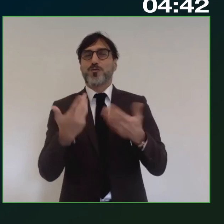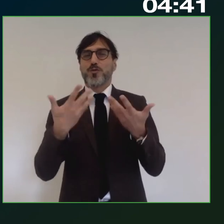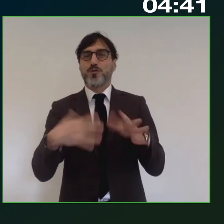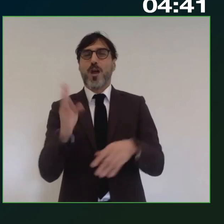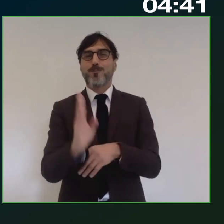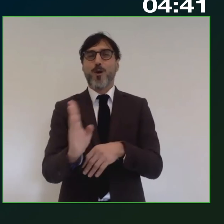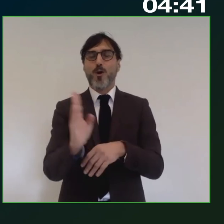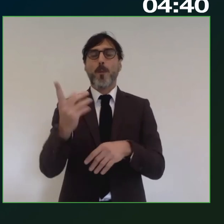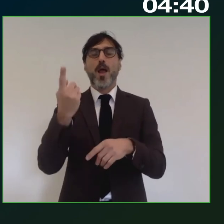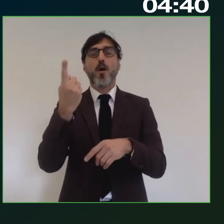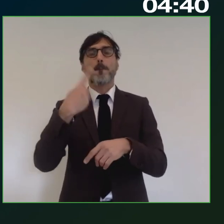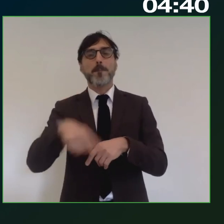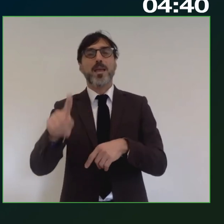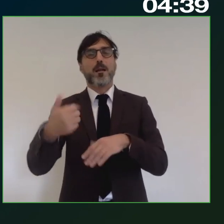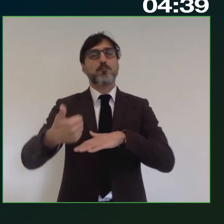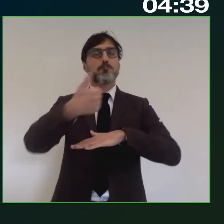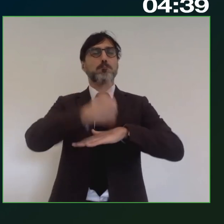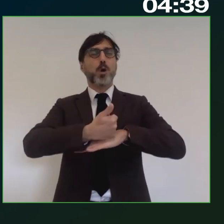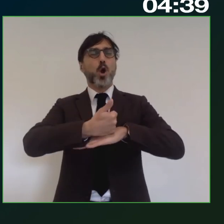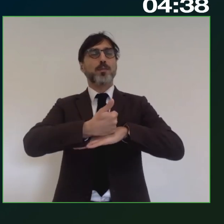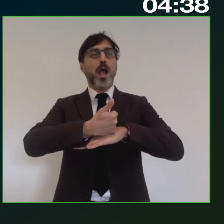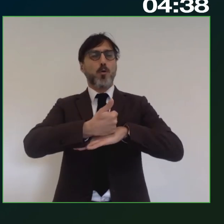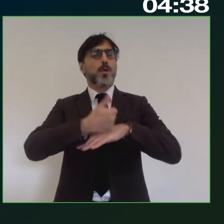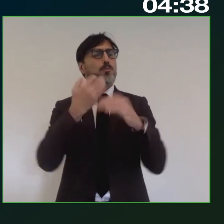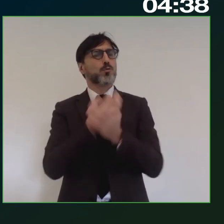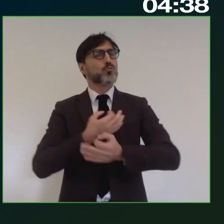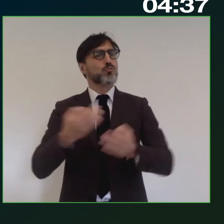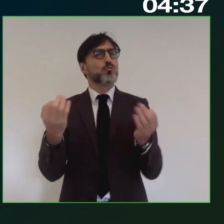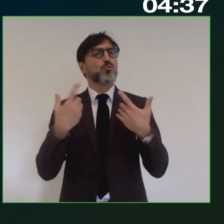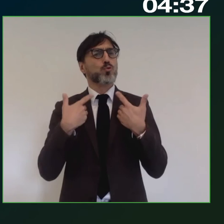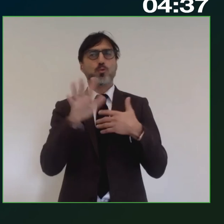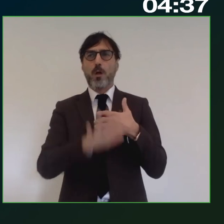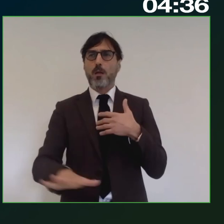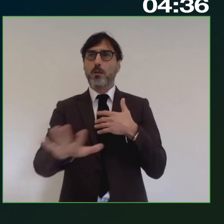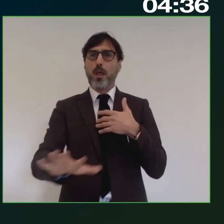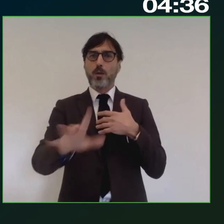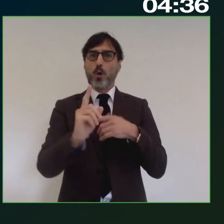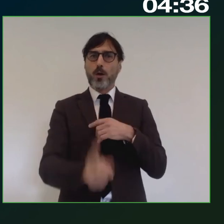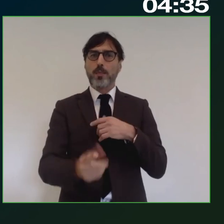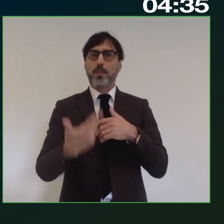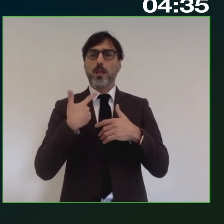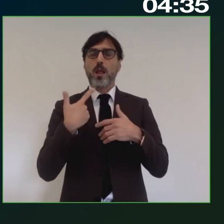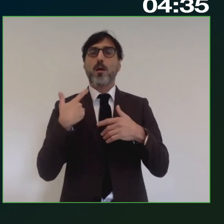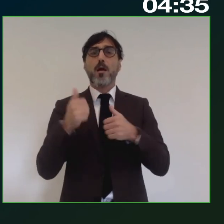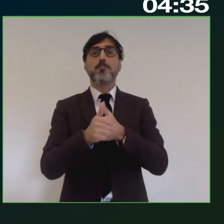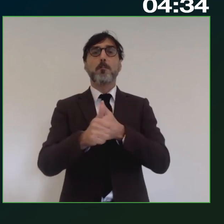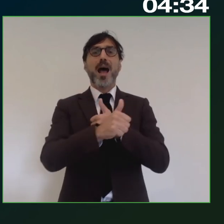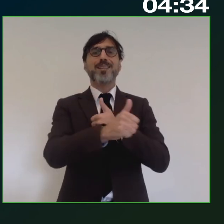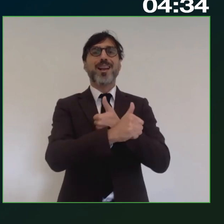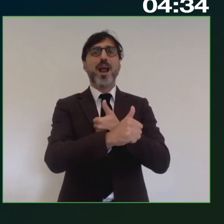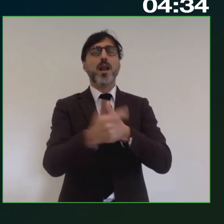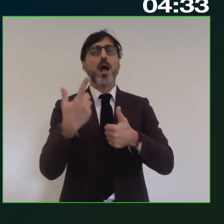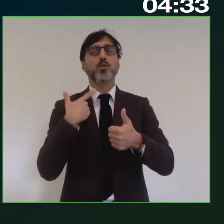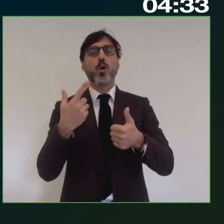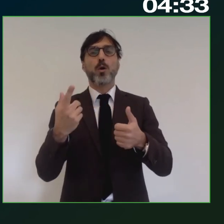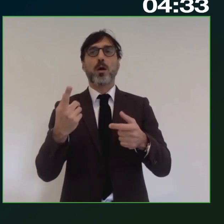Borgomeo per il protagonismo molto giusto e molto corretto dei territori fa sì che del partenariato purtroppo si sia preso